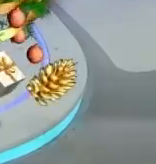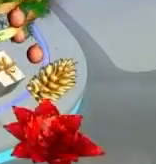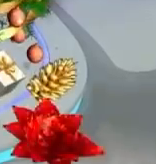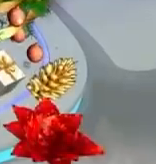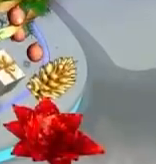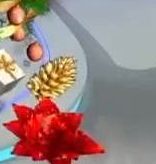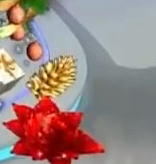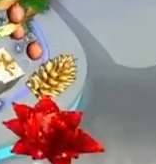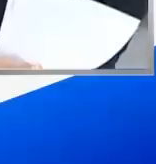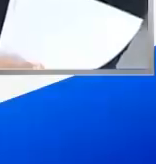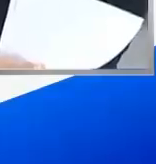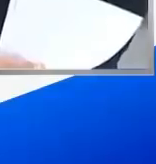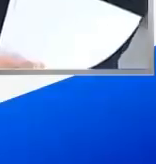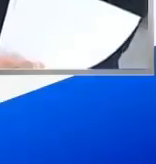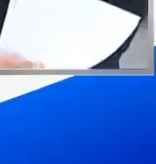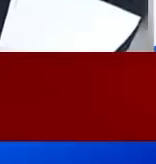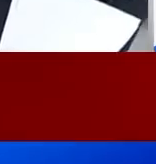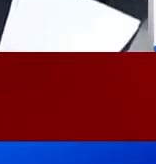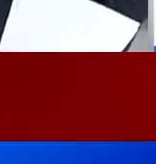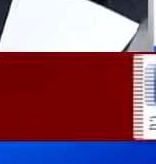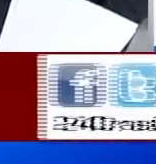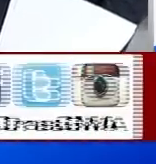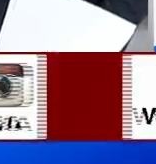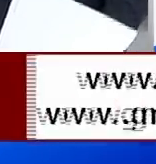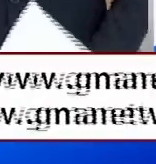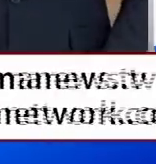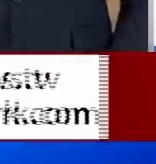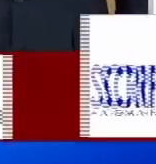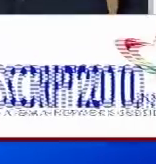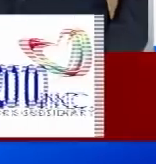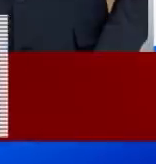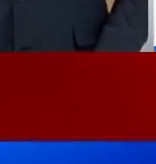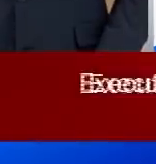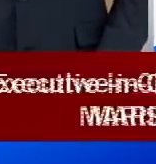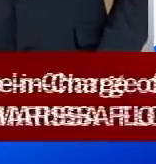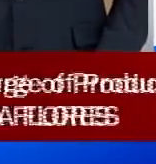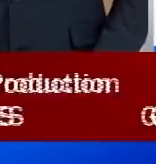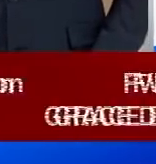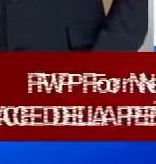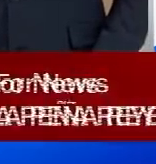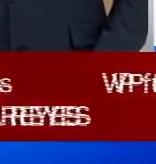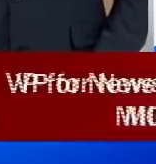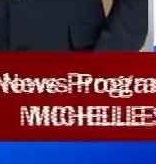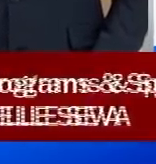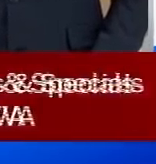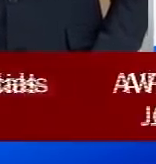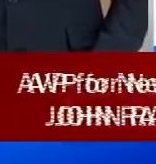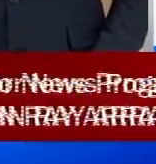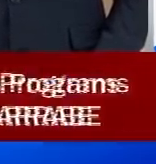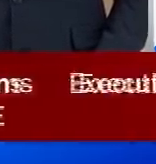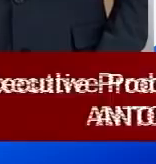araw na lang, Pasko na. Ako po si Ivan Mayrin. At ako po si Vicky Morales, buong puso para sa Pilipino. Ito ang GMA, walang